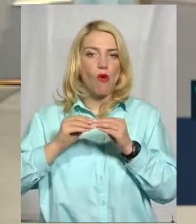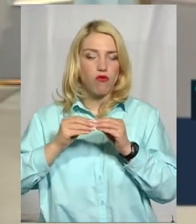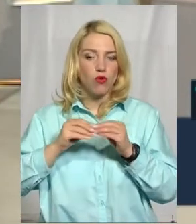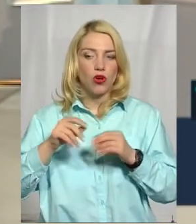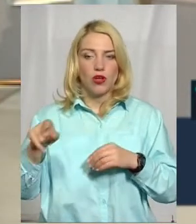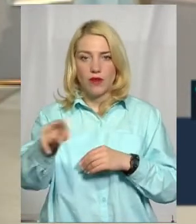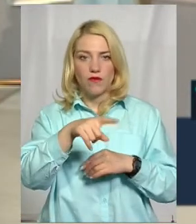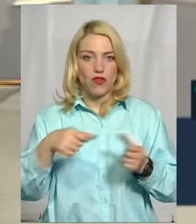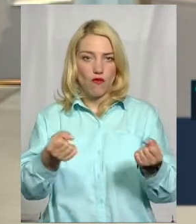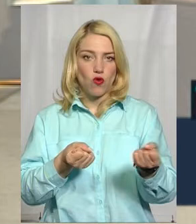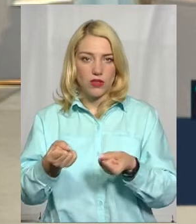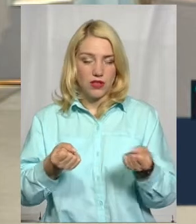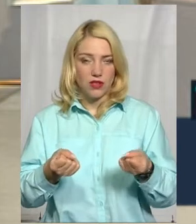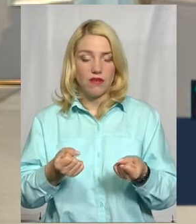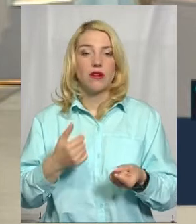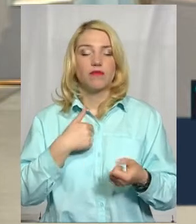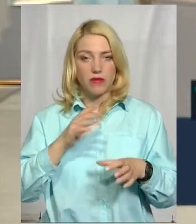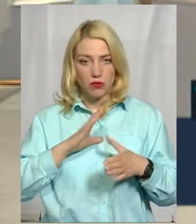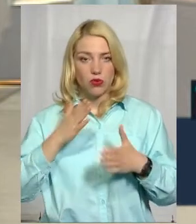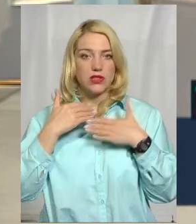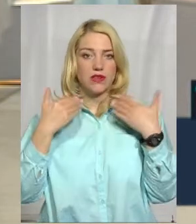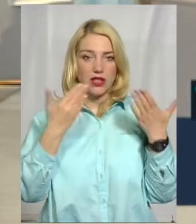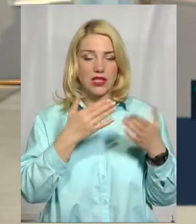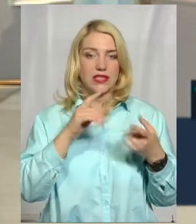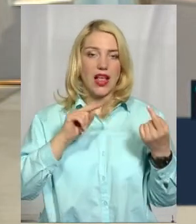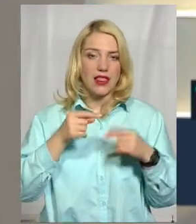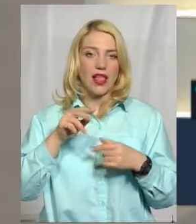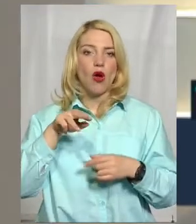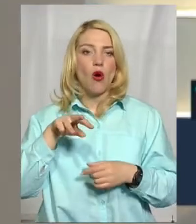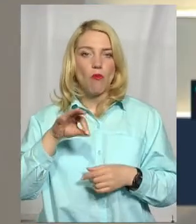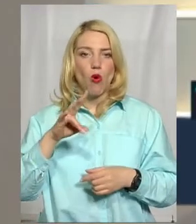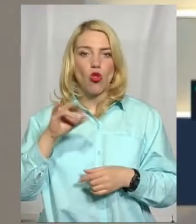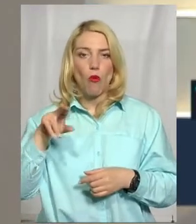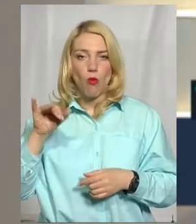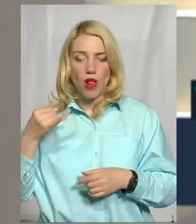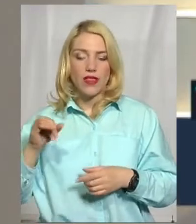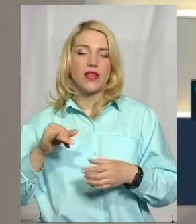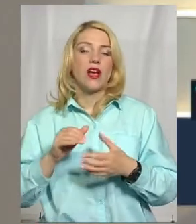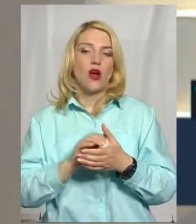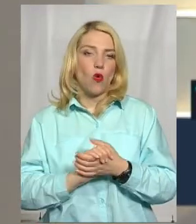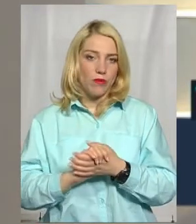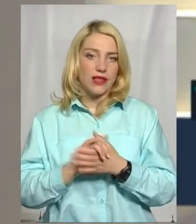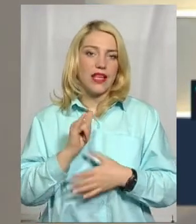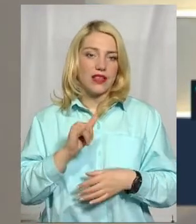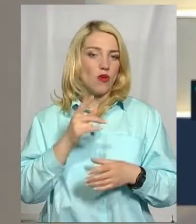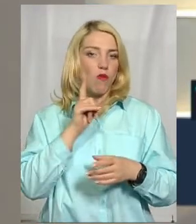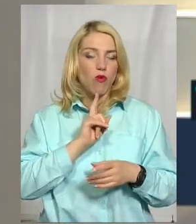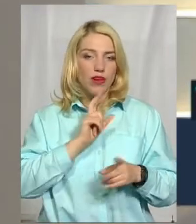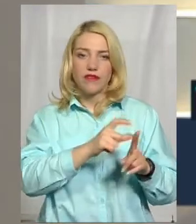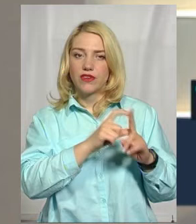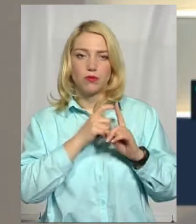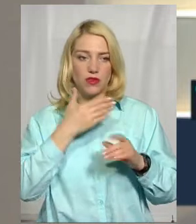антимонопольного комітету, але поки відповіді ми не отримали. Розкажи, будь ласка, скільки становить